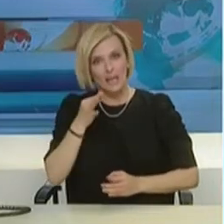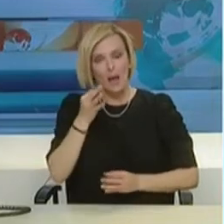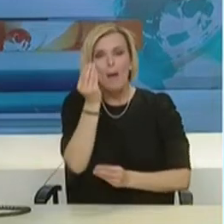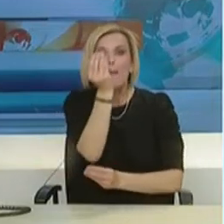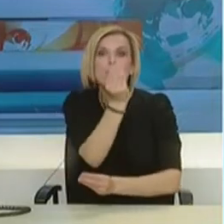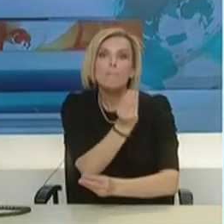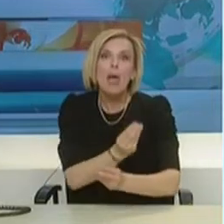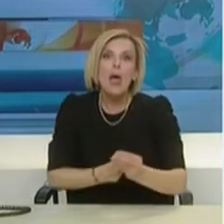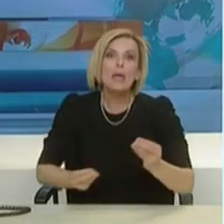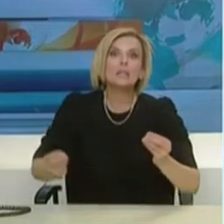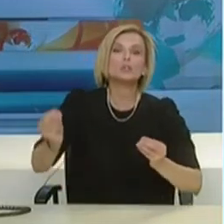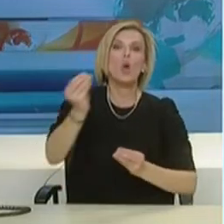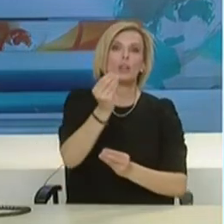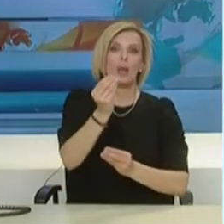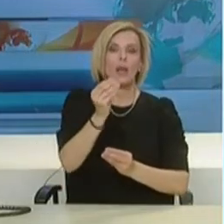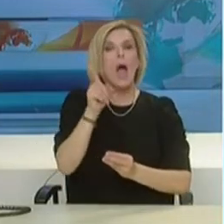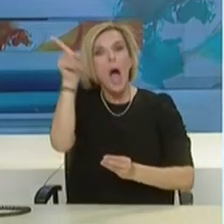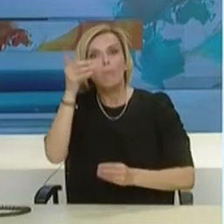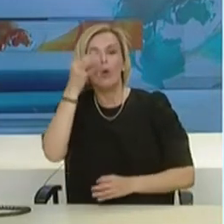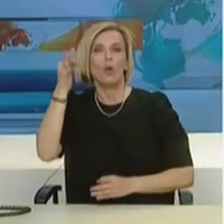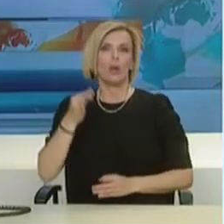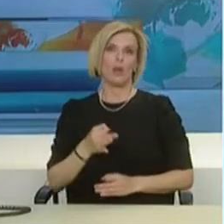περισσότεροι από αυτούς που καταγράφησαν εντός Κίνας.